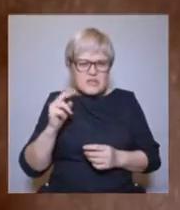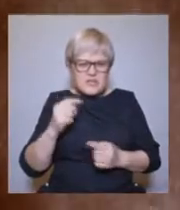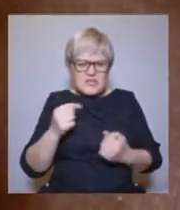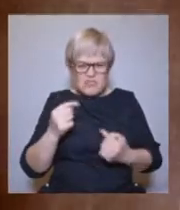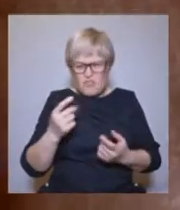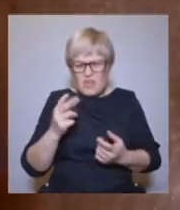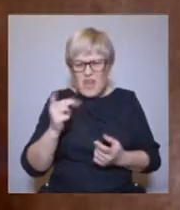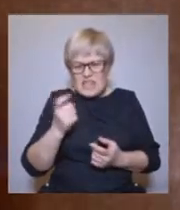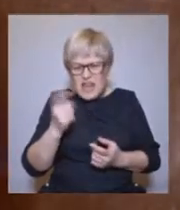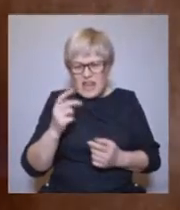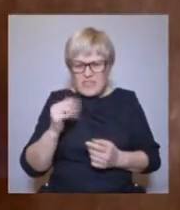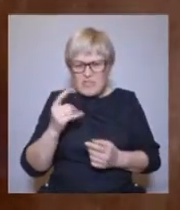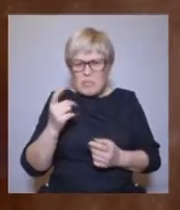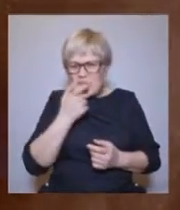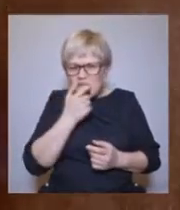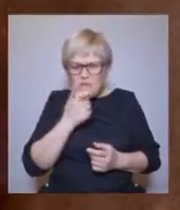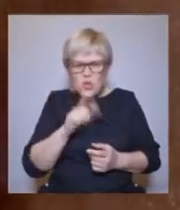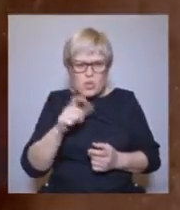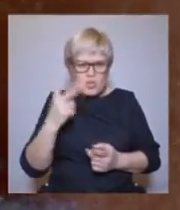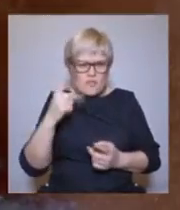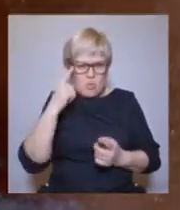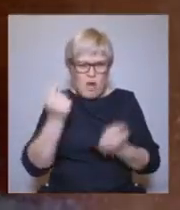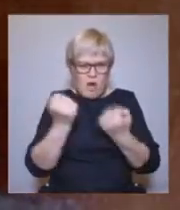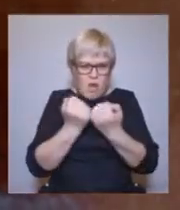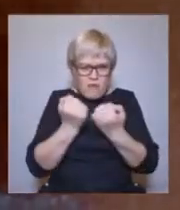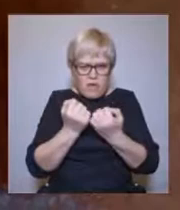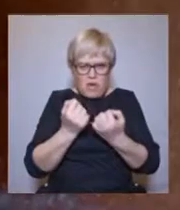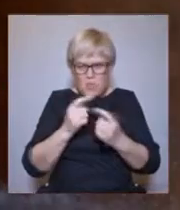прочие загадочные, человекоподобные существа.